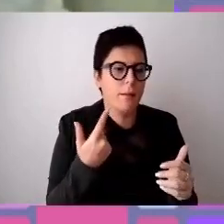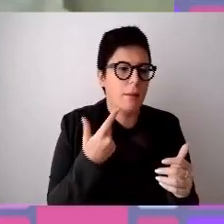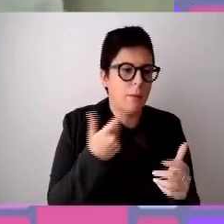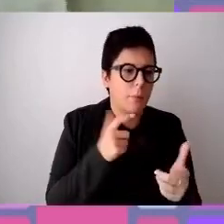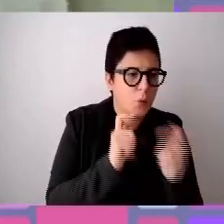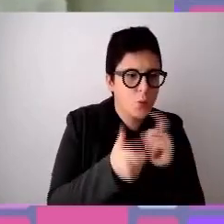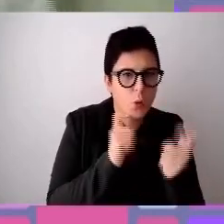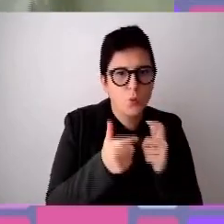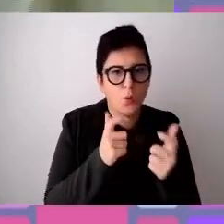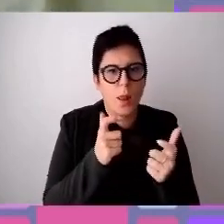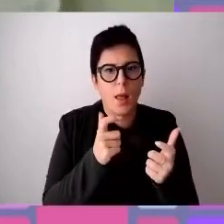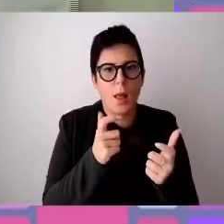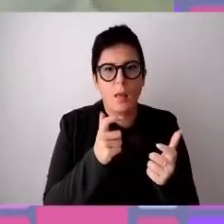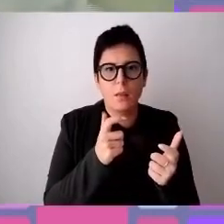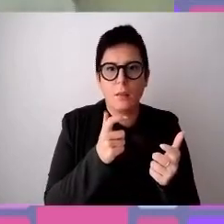e poi